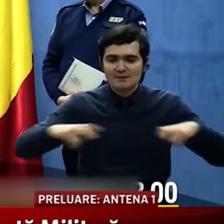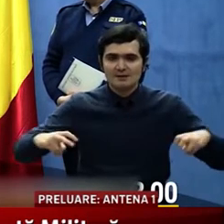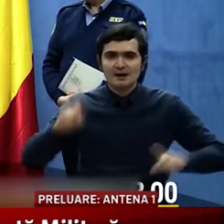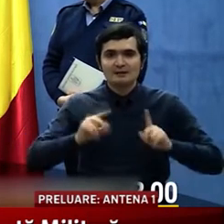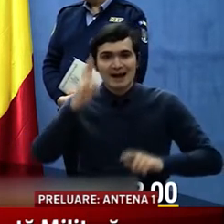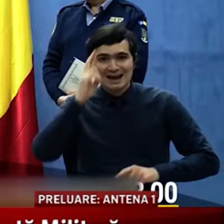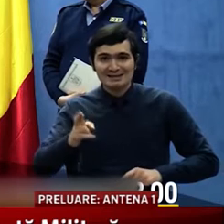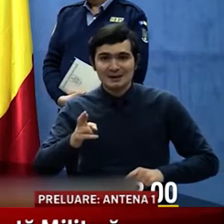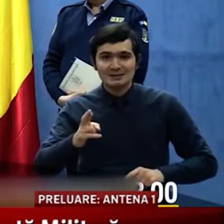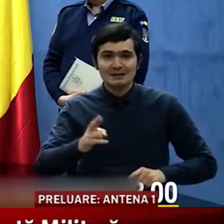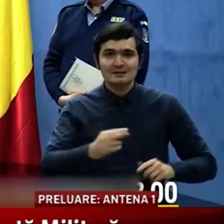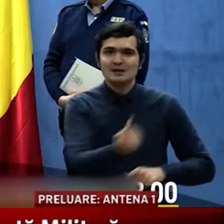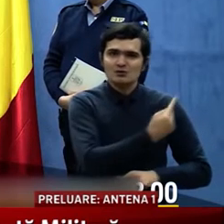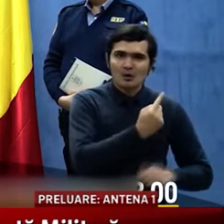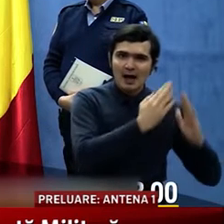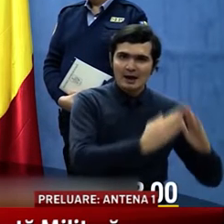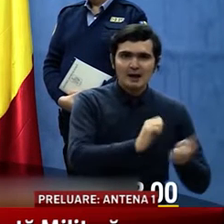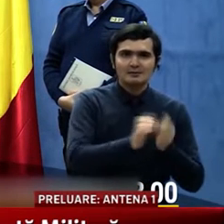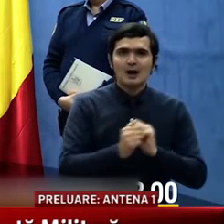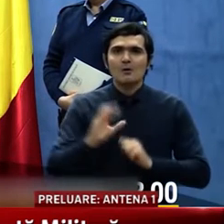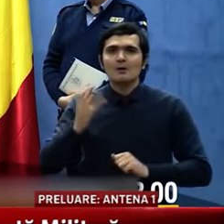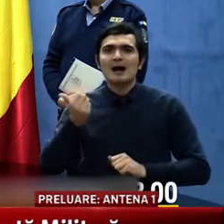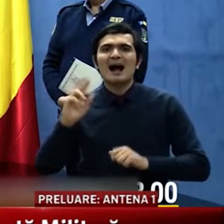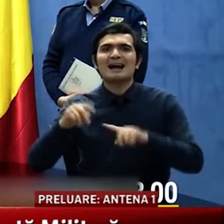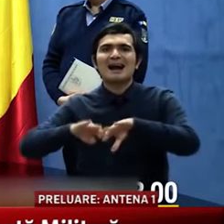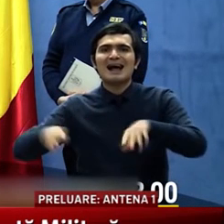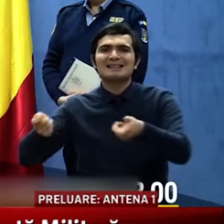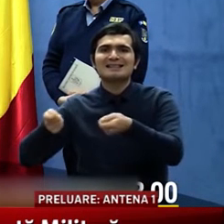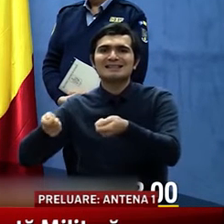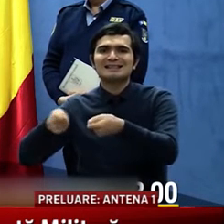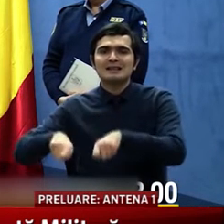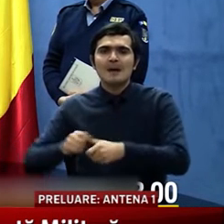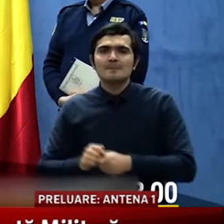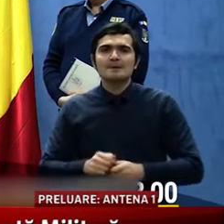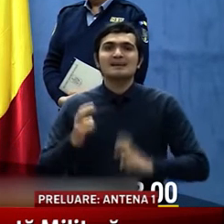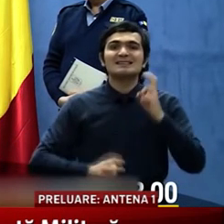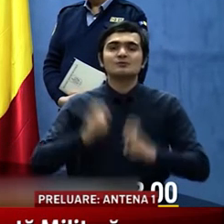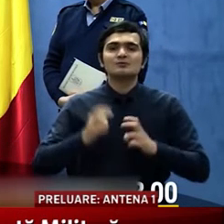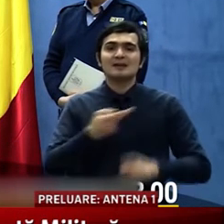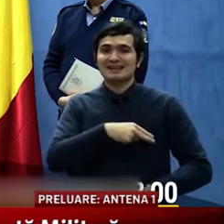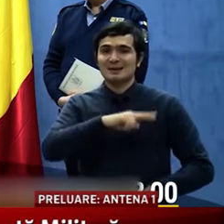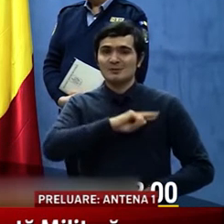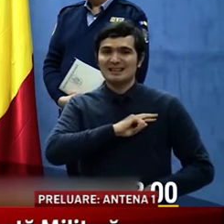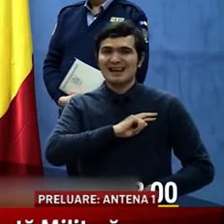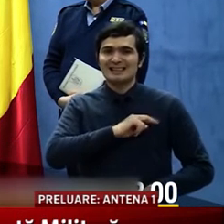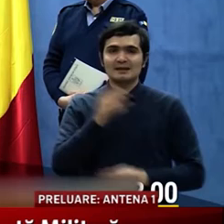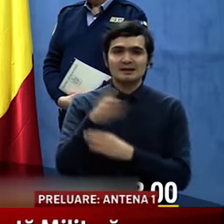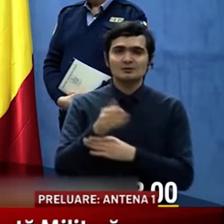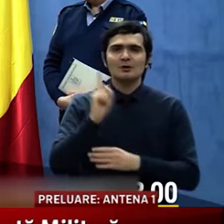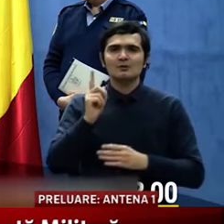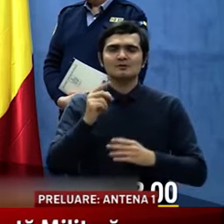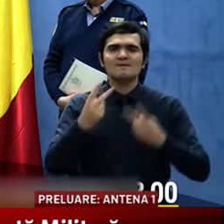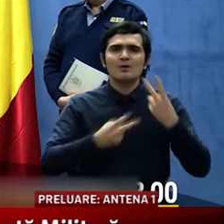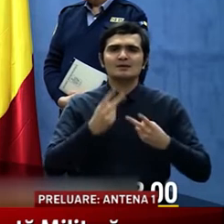condițiilor de carantinare sau izolare la domiciliu, instituțiile de securitate națională vor proiecta sisteme de comunicații și